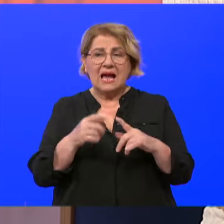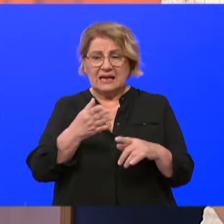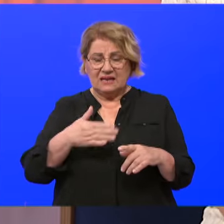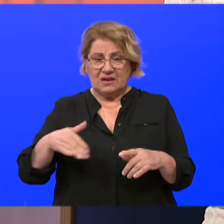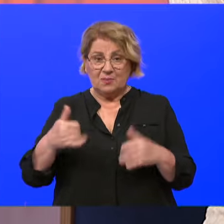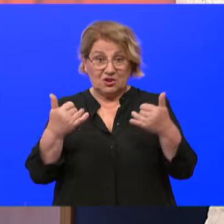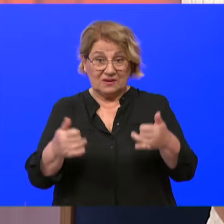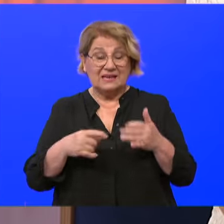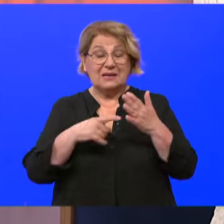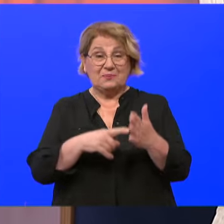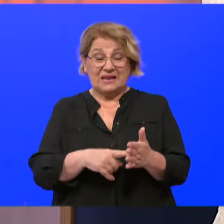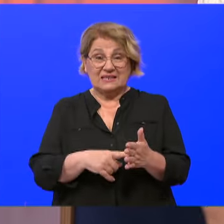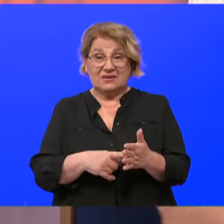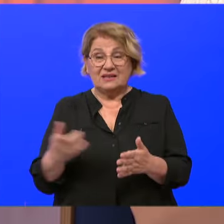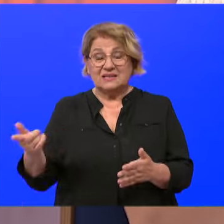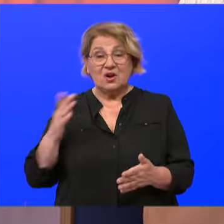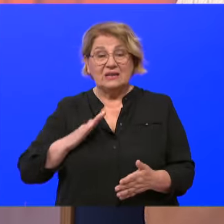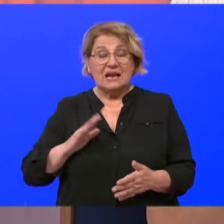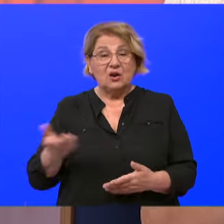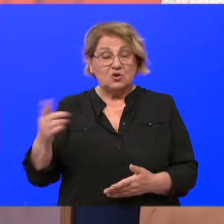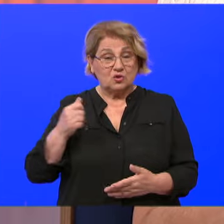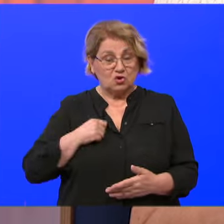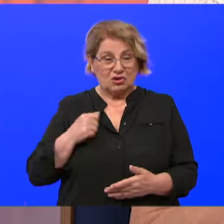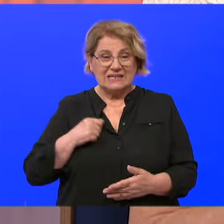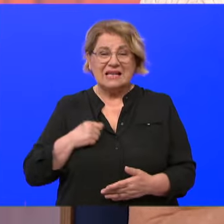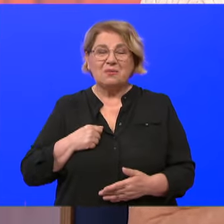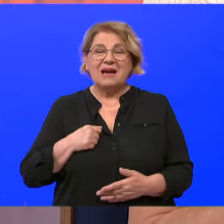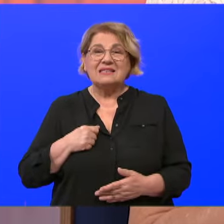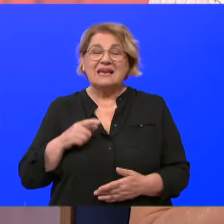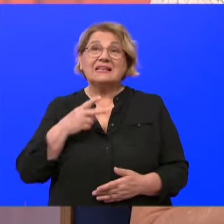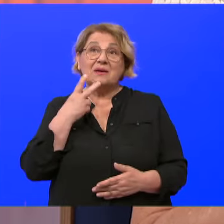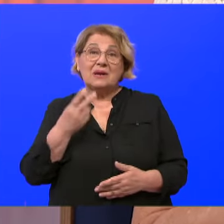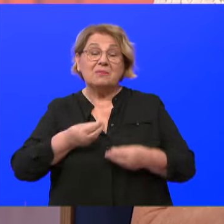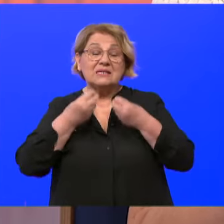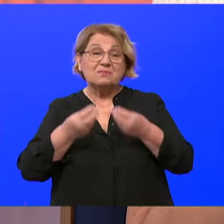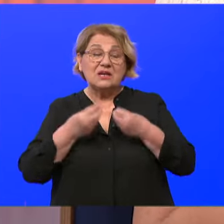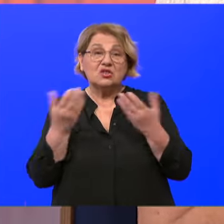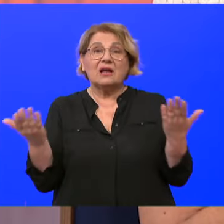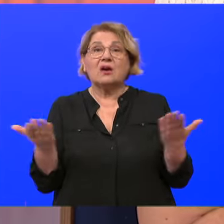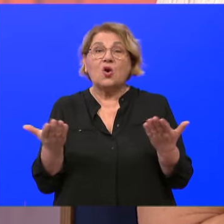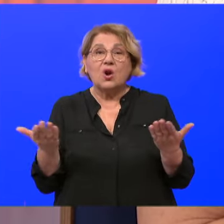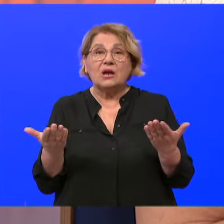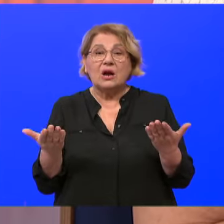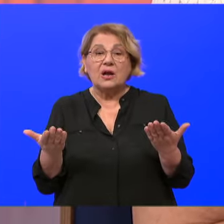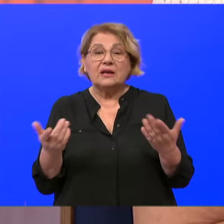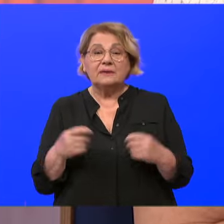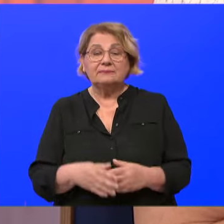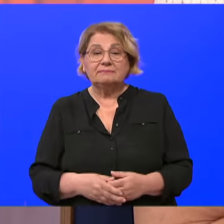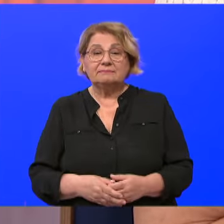ću vam sad predstaviti svoje drage goste koji su iz Dalmacije nam došli da bi svjedočili koliko je zapravo to